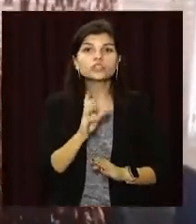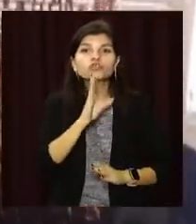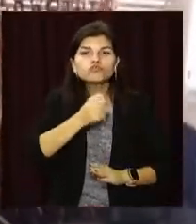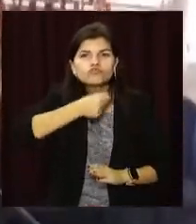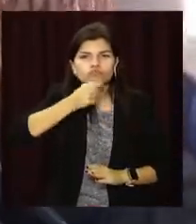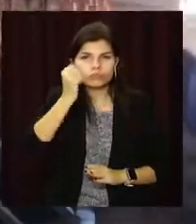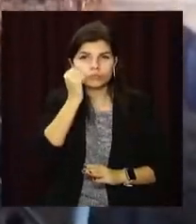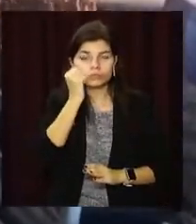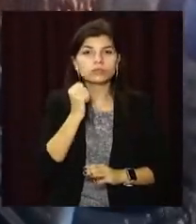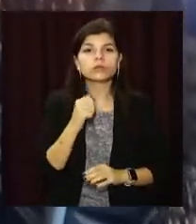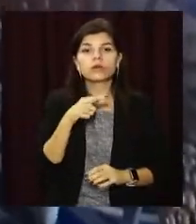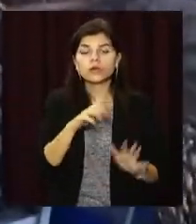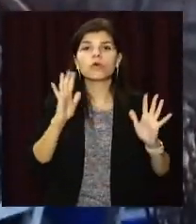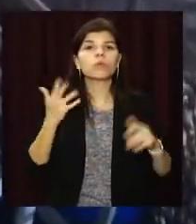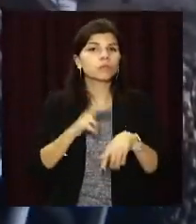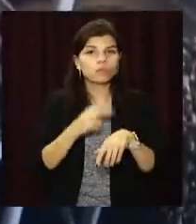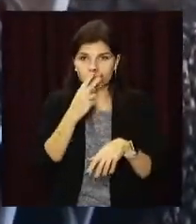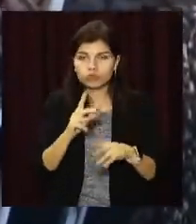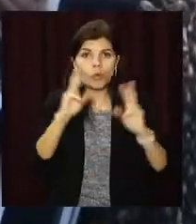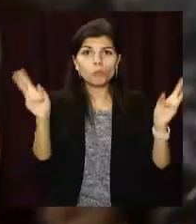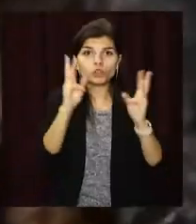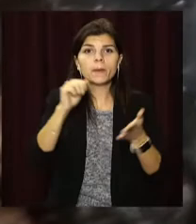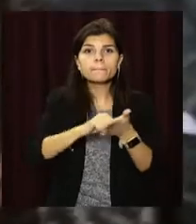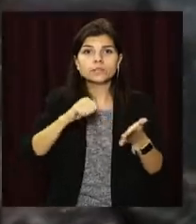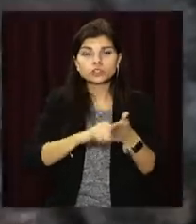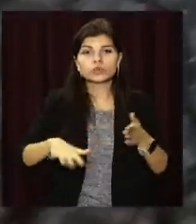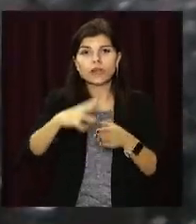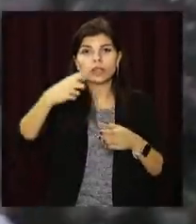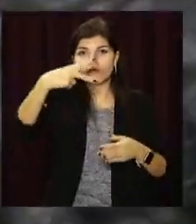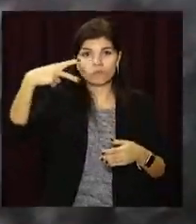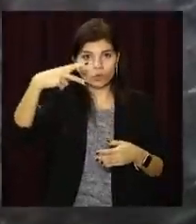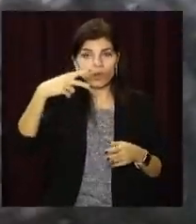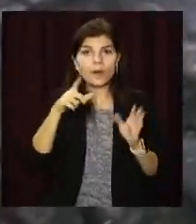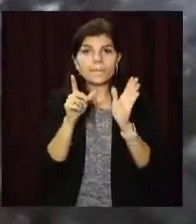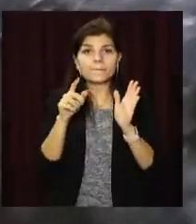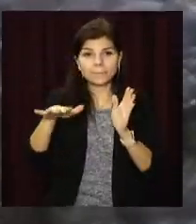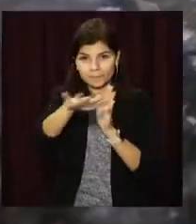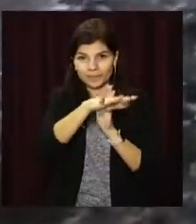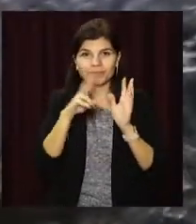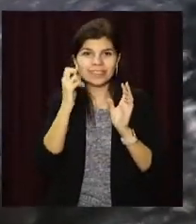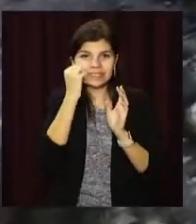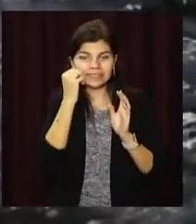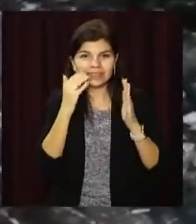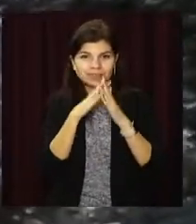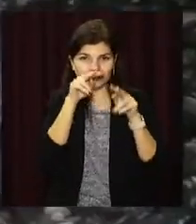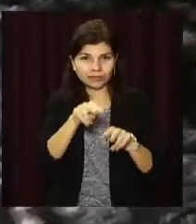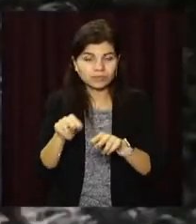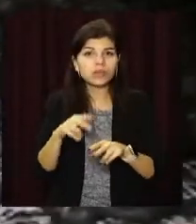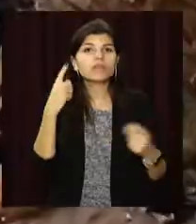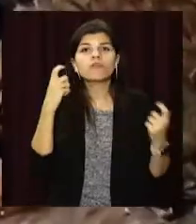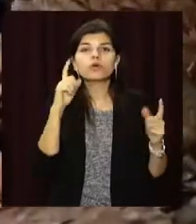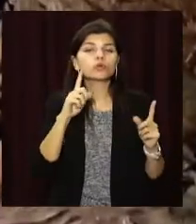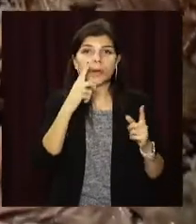які прибули на місце події, встановили, що пожежа виникла у кімнаті на другому поверсі пансіонату. За попередню інформацію,